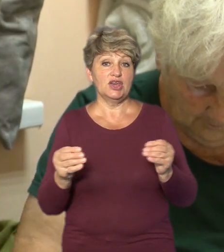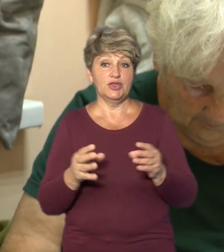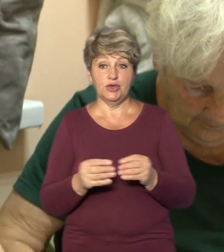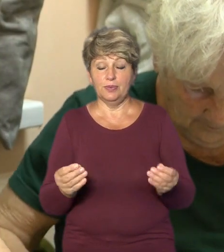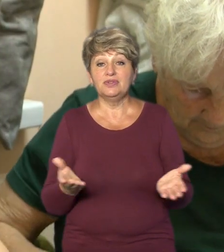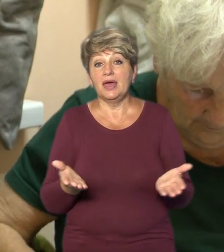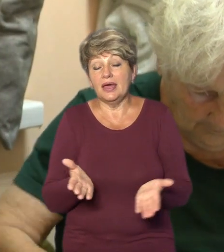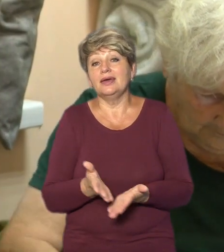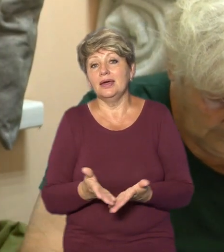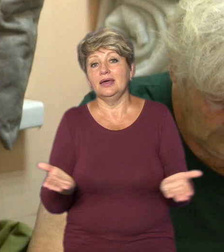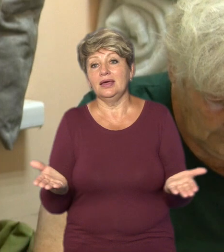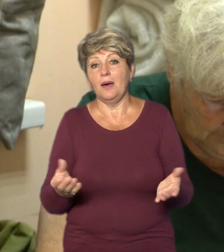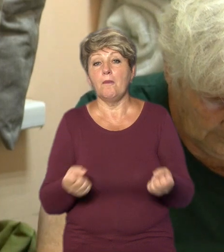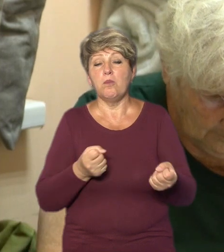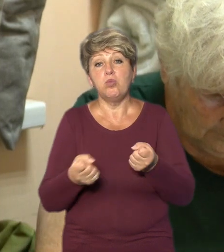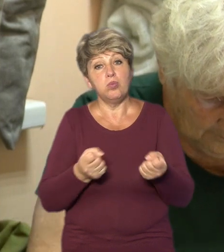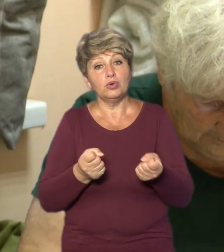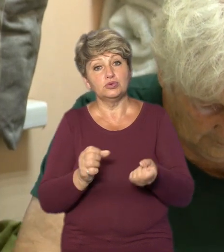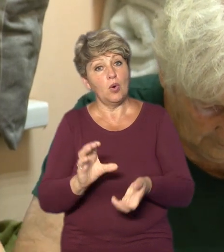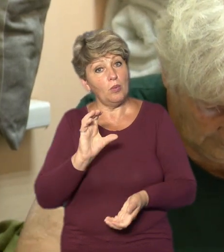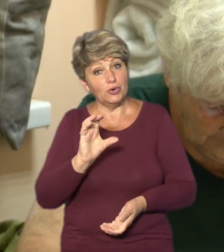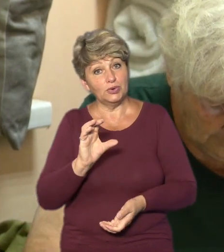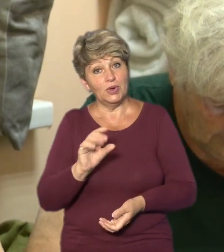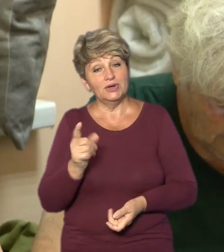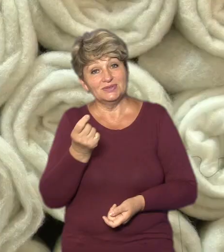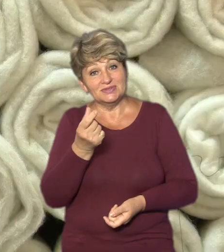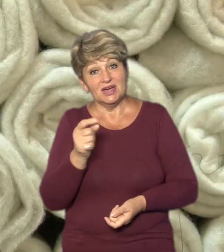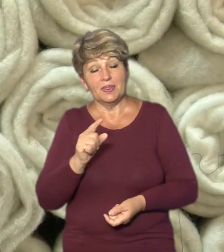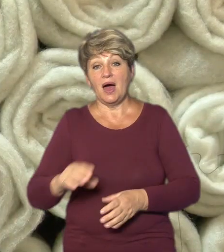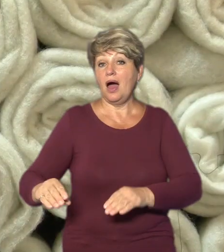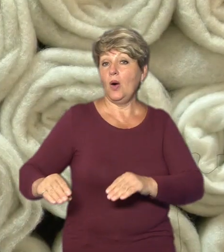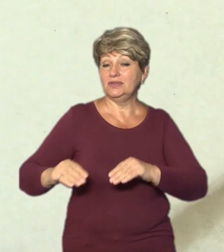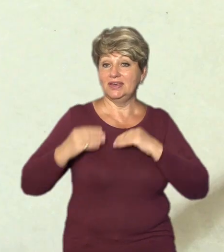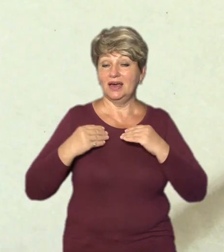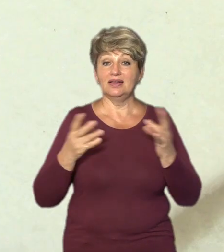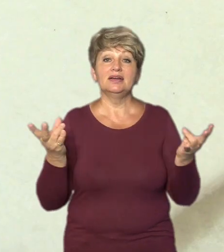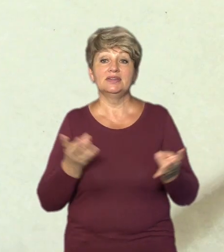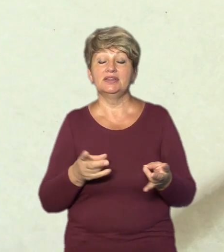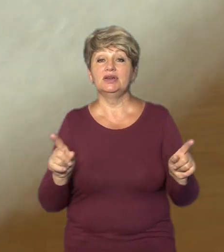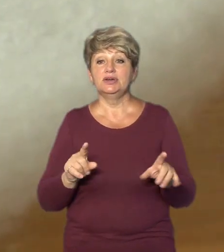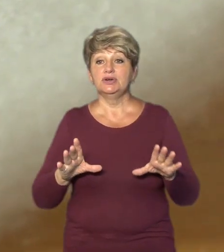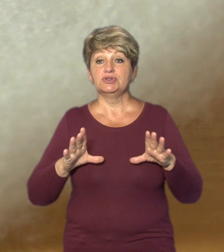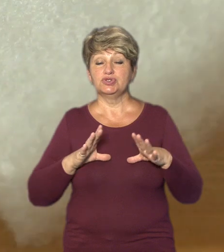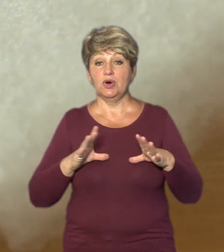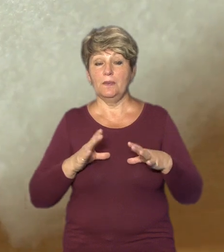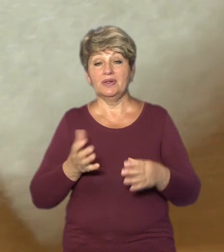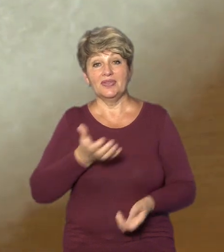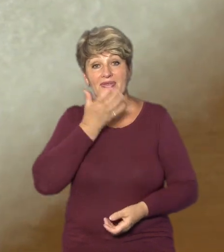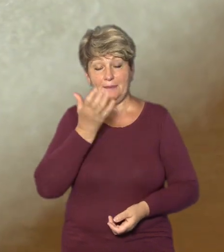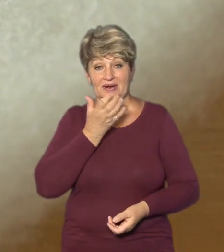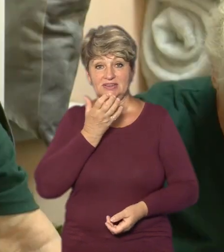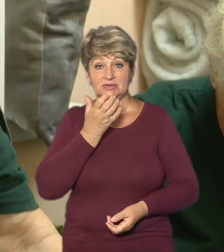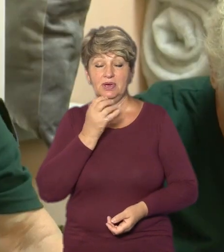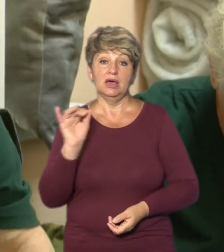який є потовщі, щоб він був чуть-чуть. Тому що на одіява треба, щоб вони були теплішими.